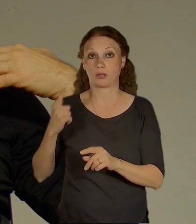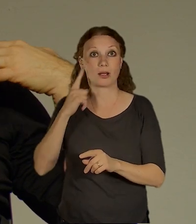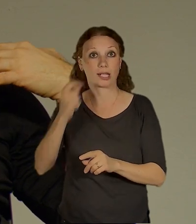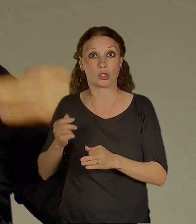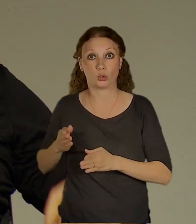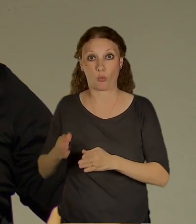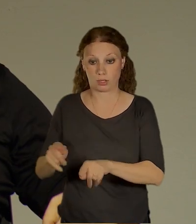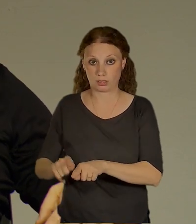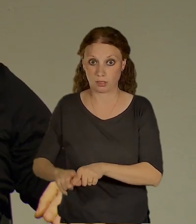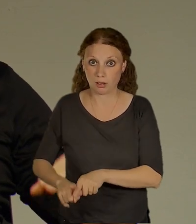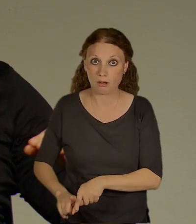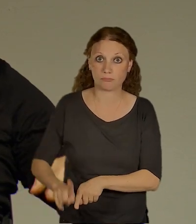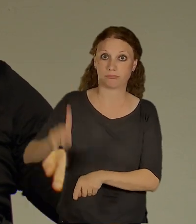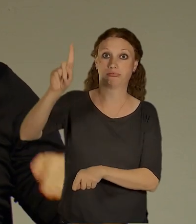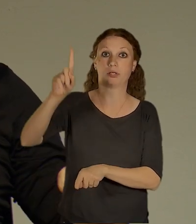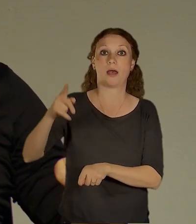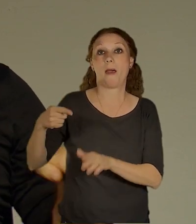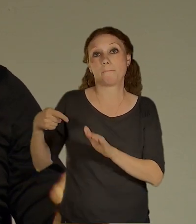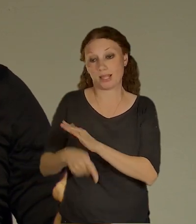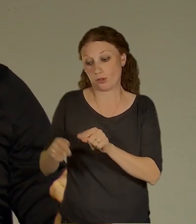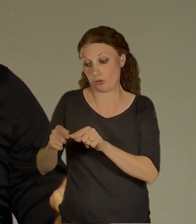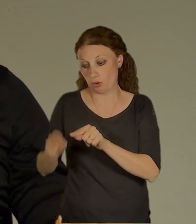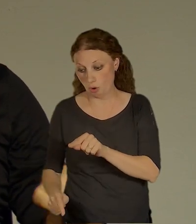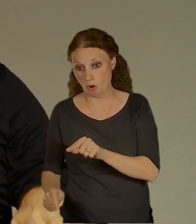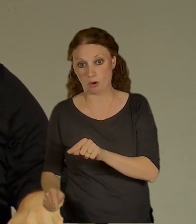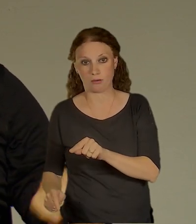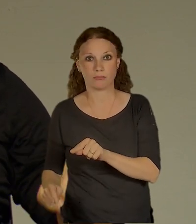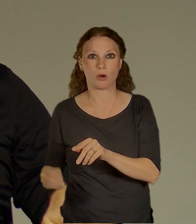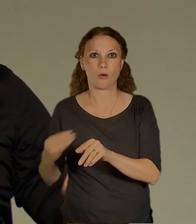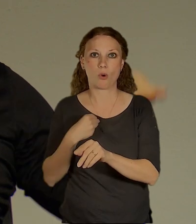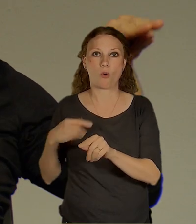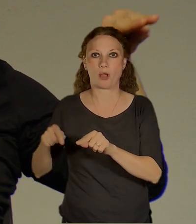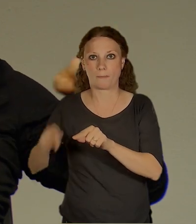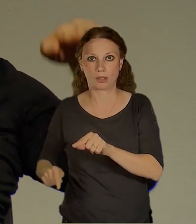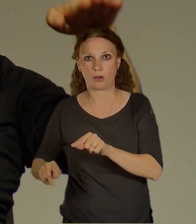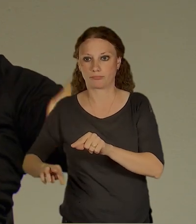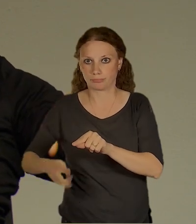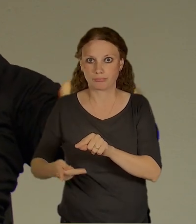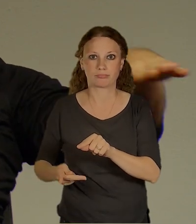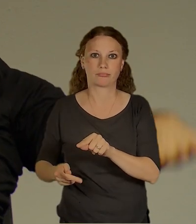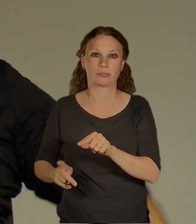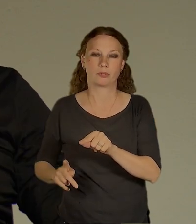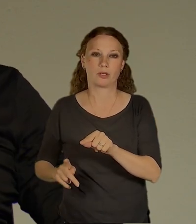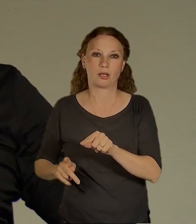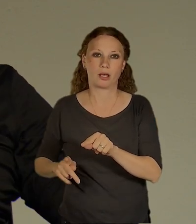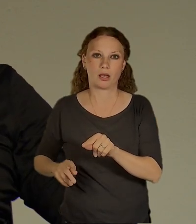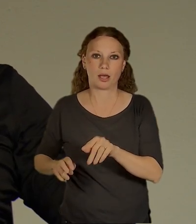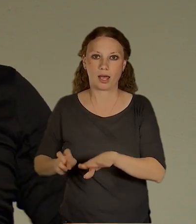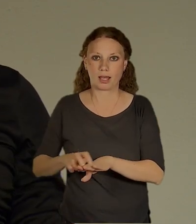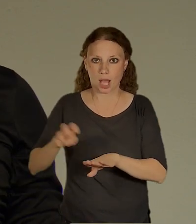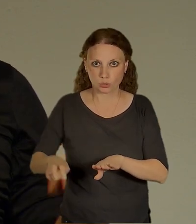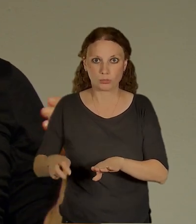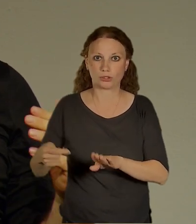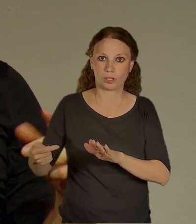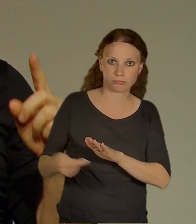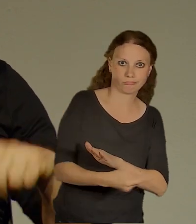možný vystoupit na úrovni metra. Bohužel jenom toho ochozu metra, zase tam bude muset být přestup do výtahu mezi ochozem metra a samotným nástupištěm,